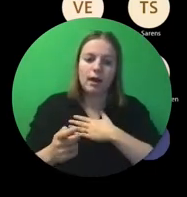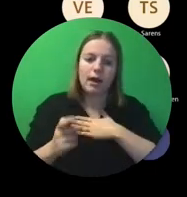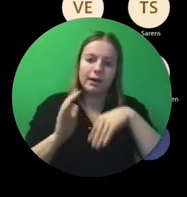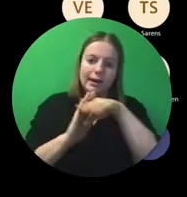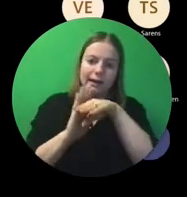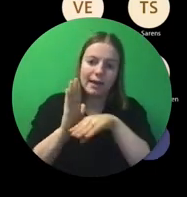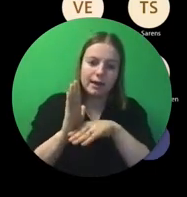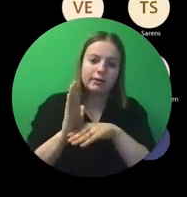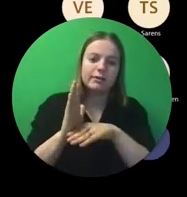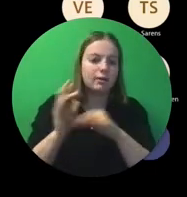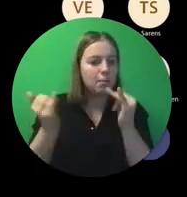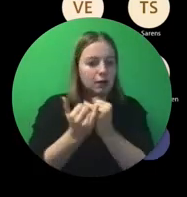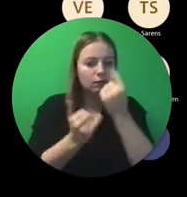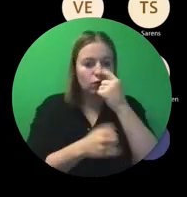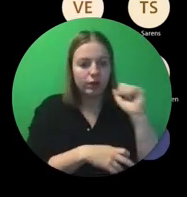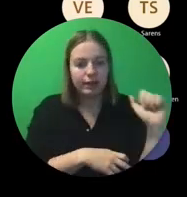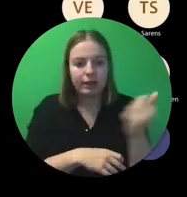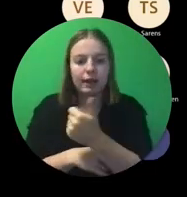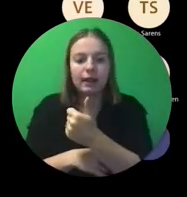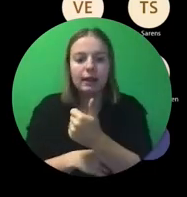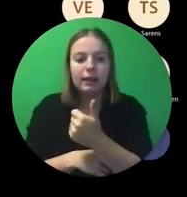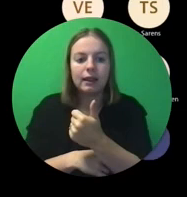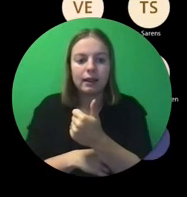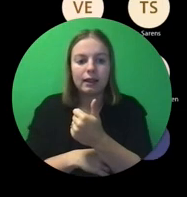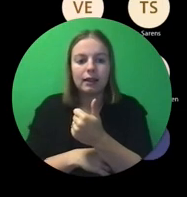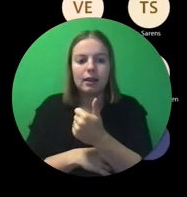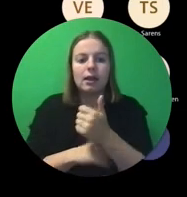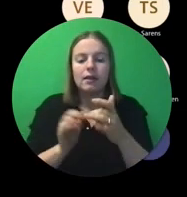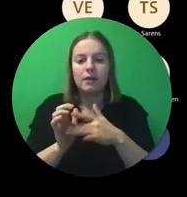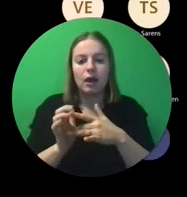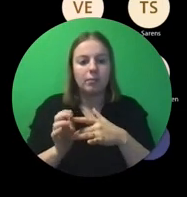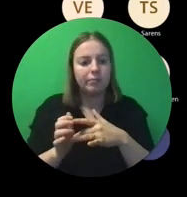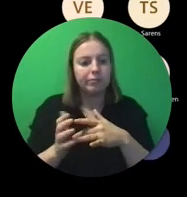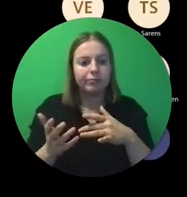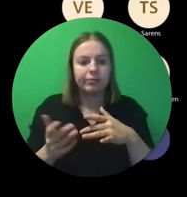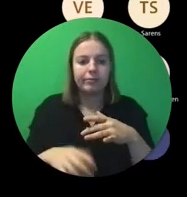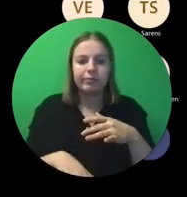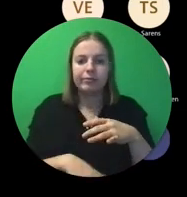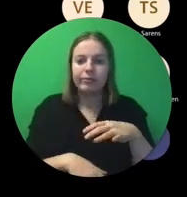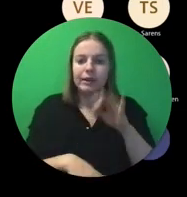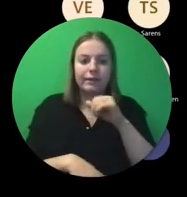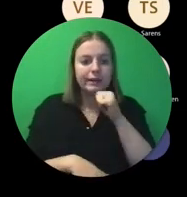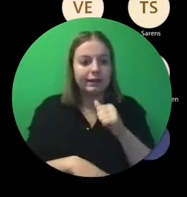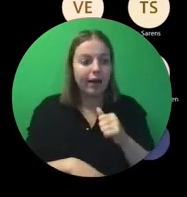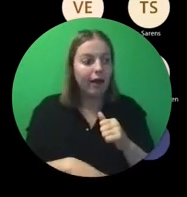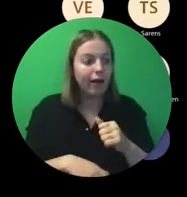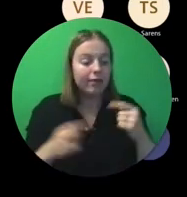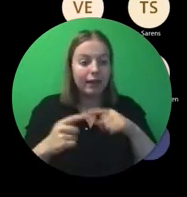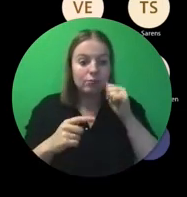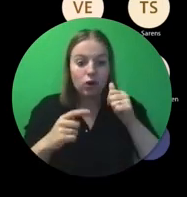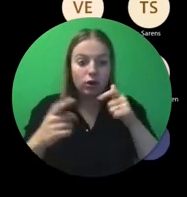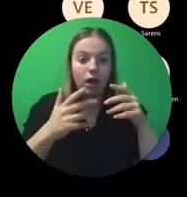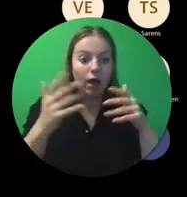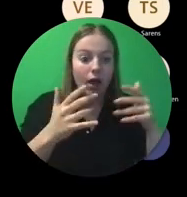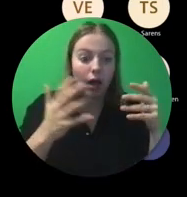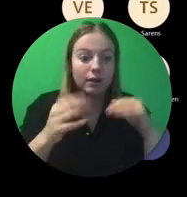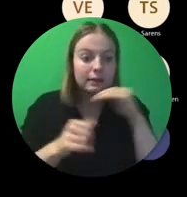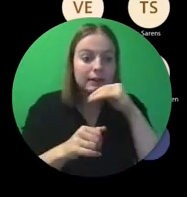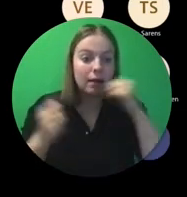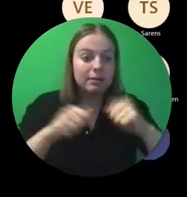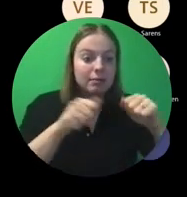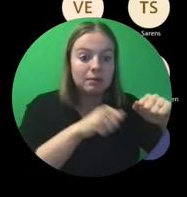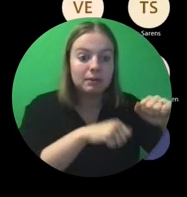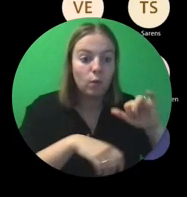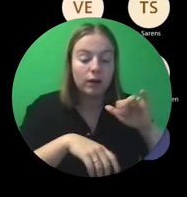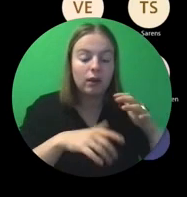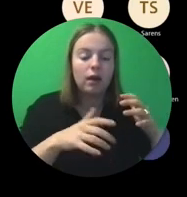geldig zijn en werkbaar voor iedereen, gaan we dat ook liever niet doen, van, oké, tegenmorgen op een bedrafje beslissen dan wat